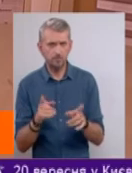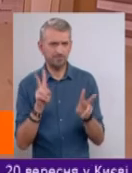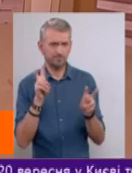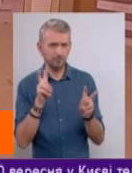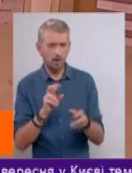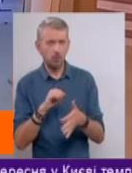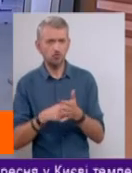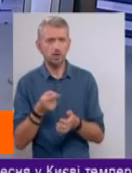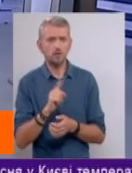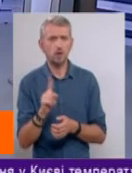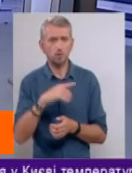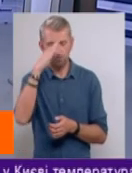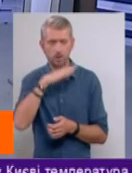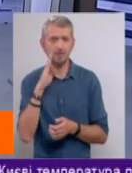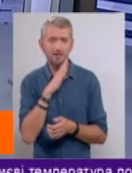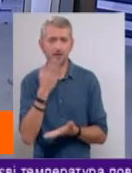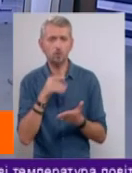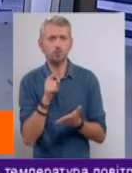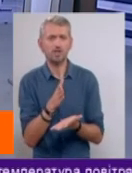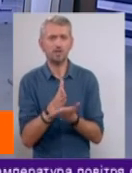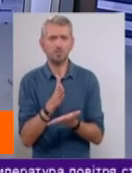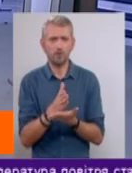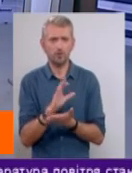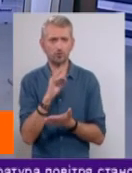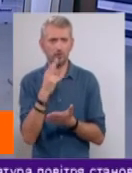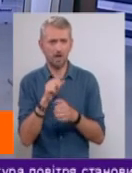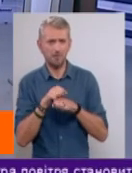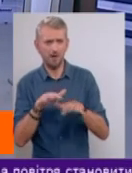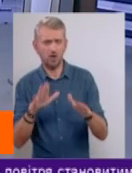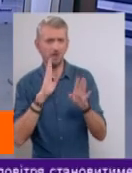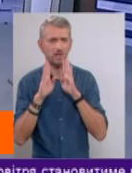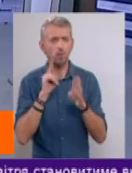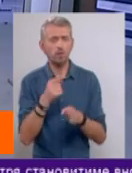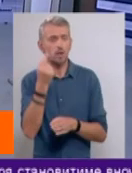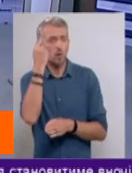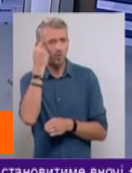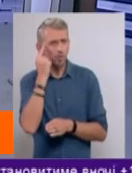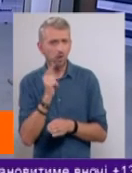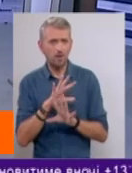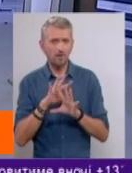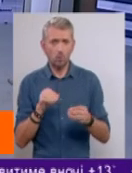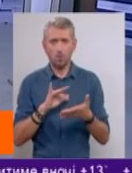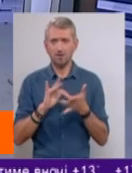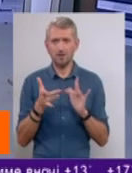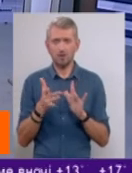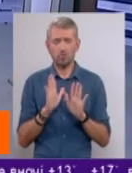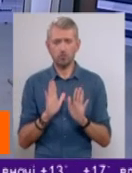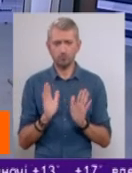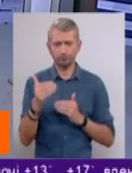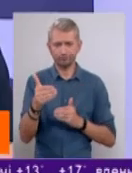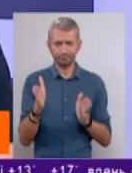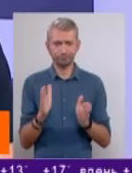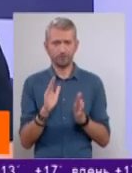мовити, через те, що батьки, якщо вони перебувають, наприклад, в соціальній мережі Фейсбук, то їм здається, що на цьому весь інтернет і замкнутий. А діти, наприклад,